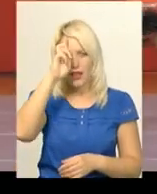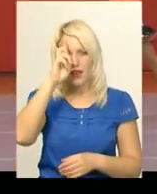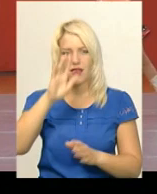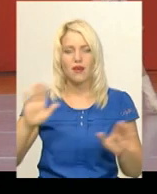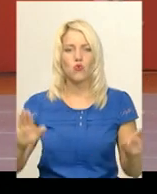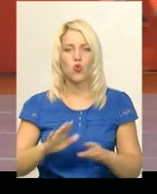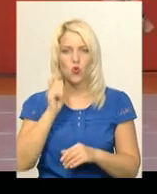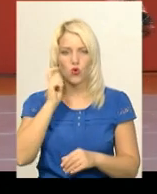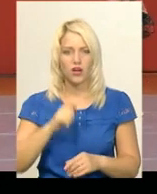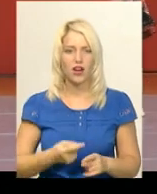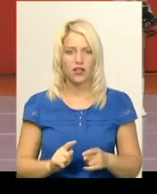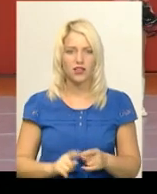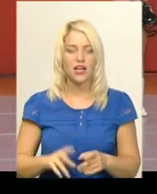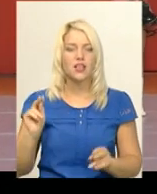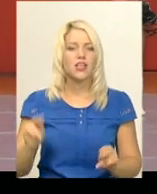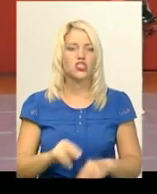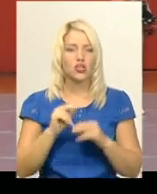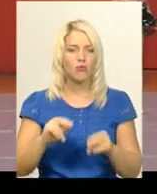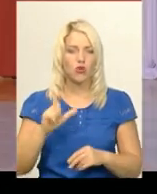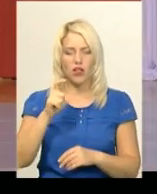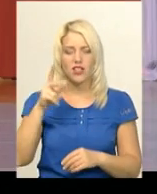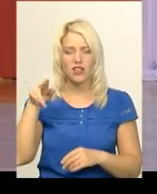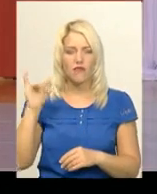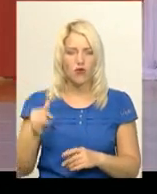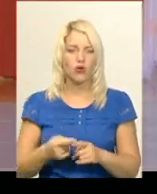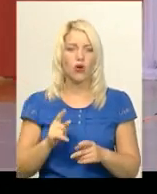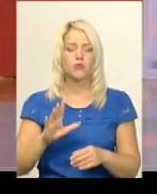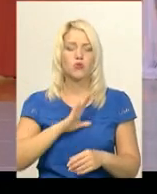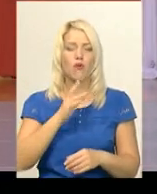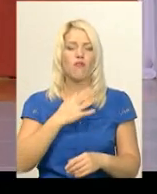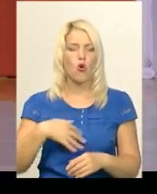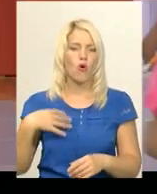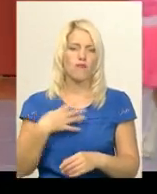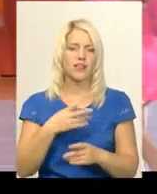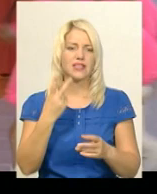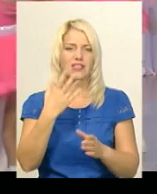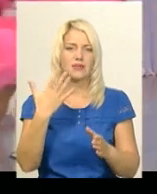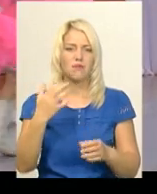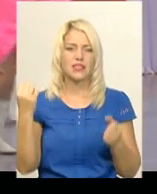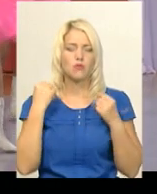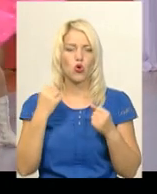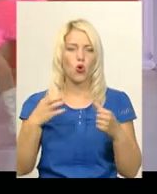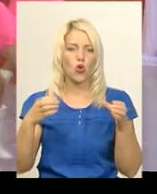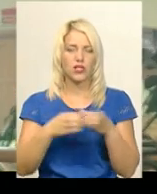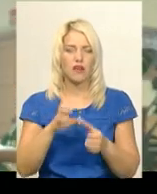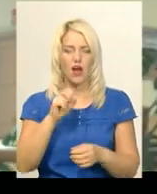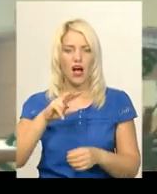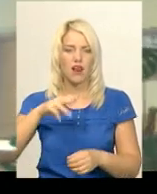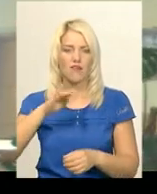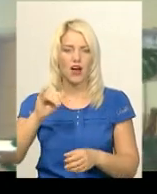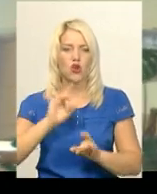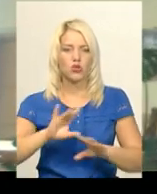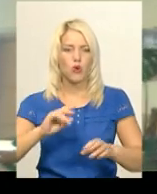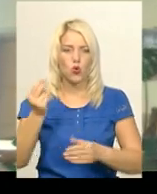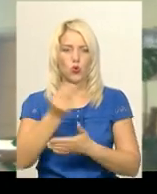На чемпіонаті Європи, що відбувся в кінці серпня в Хорватії, Україну представили 25 спортсменів колективу «Альфа». Розповів їх художній